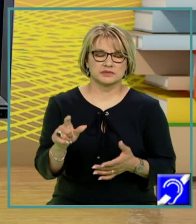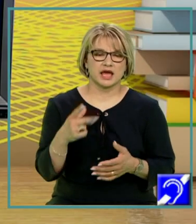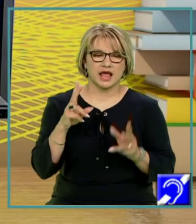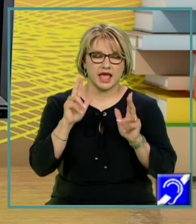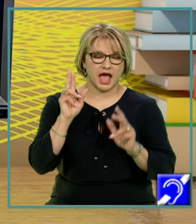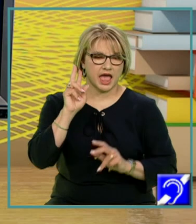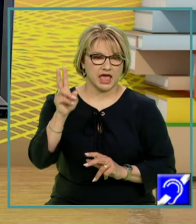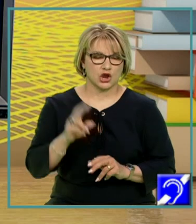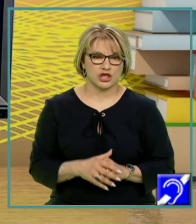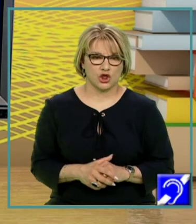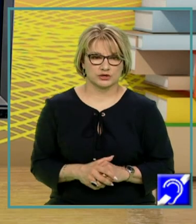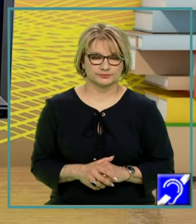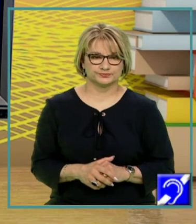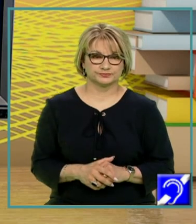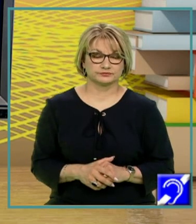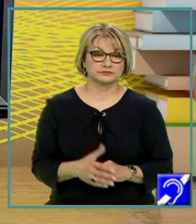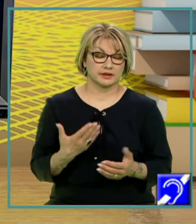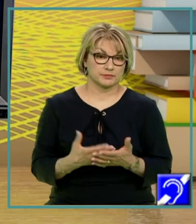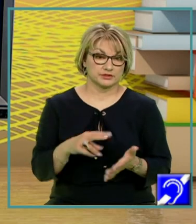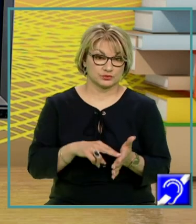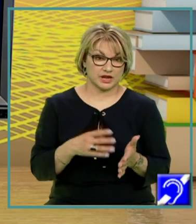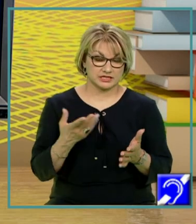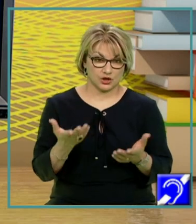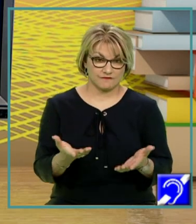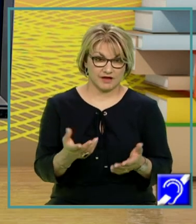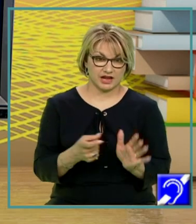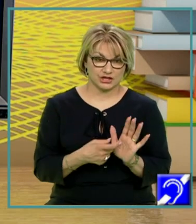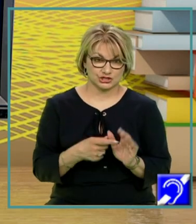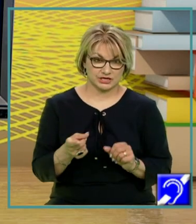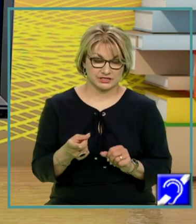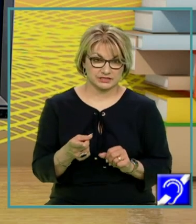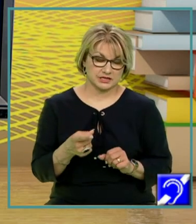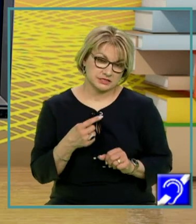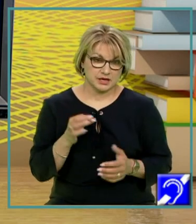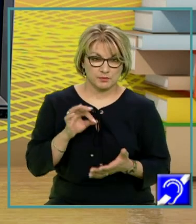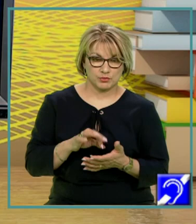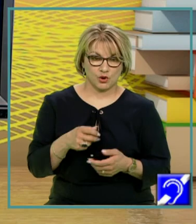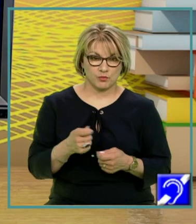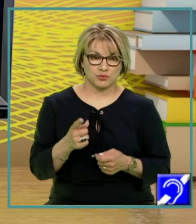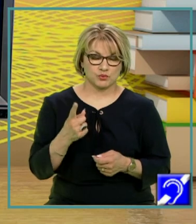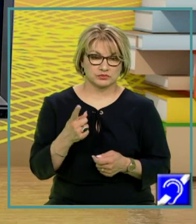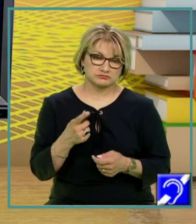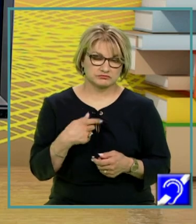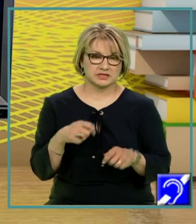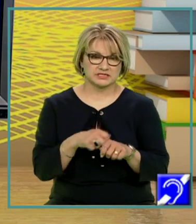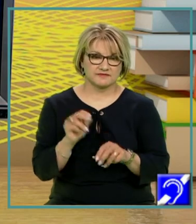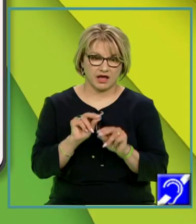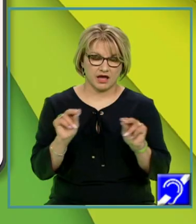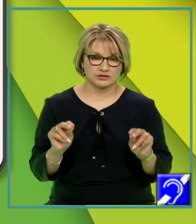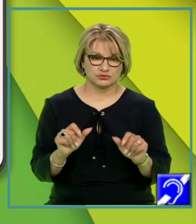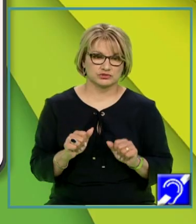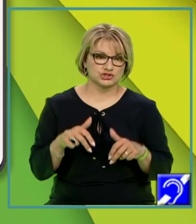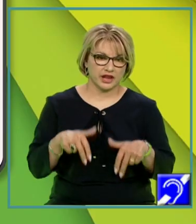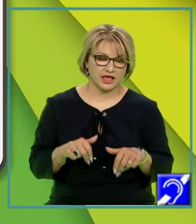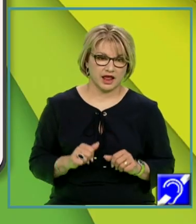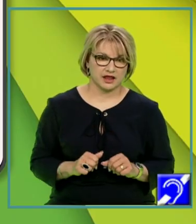pentru a începe rezolvarea acestei cerințe, vă propun anumite sfaturi generale. Primul